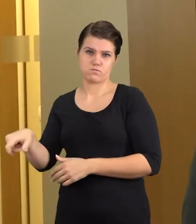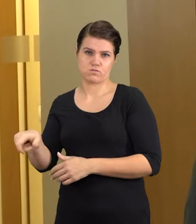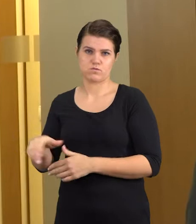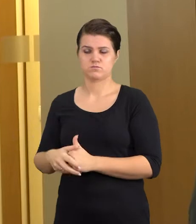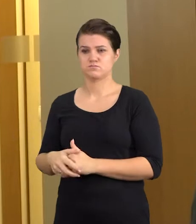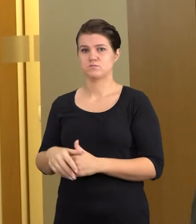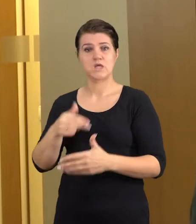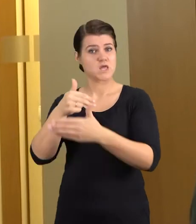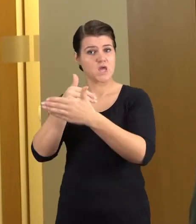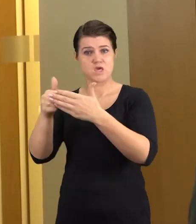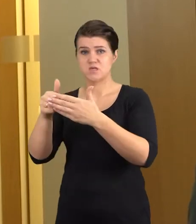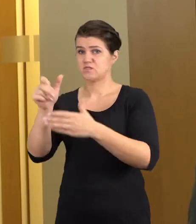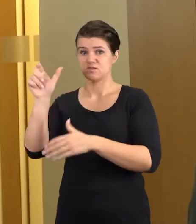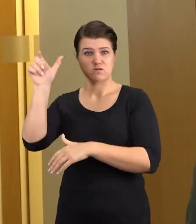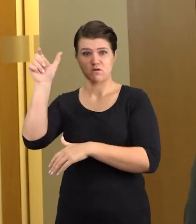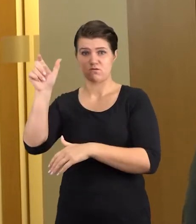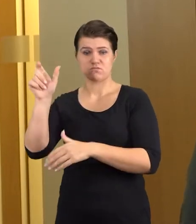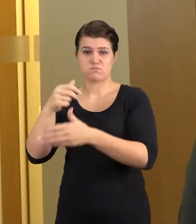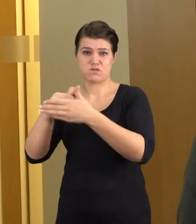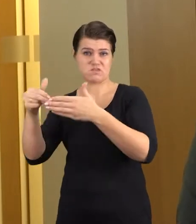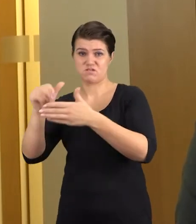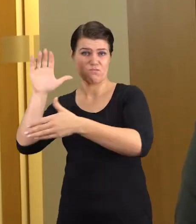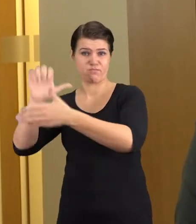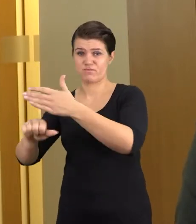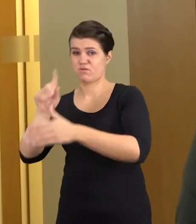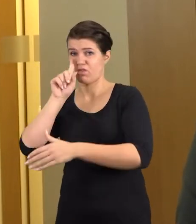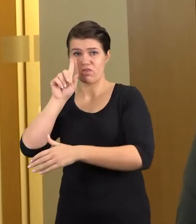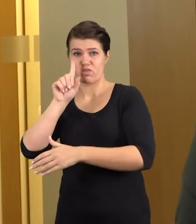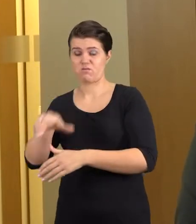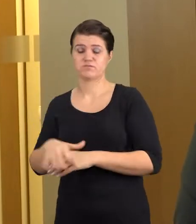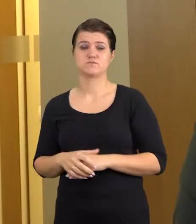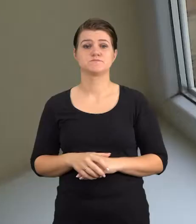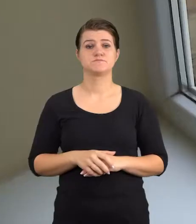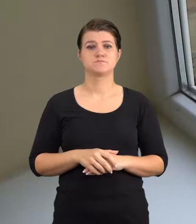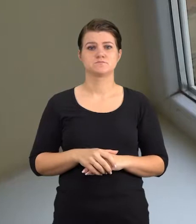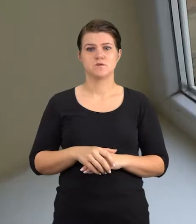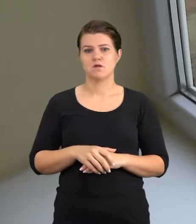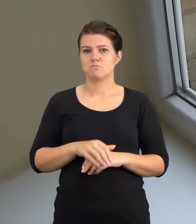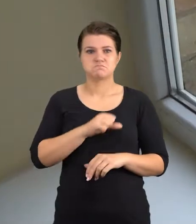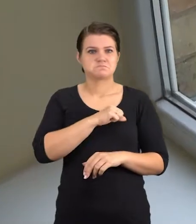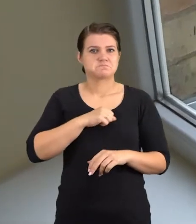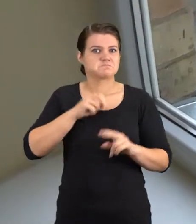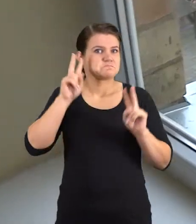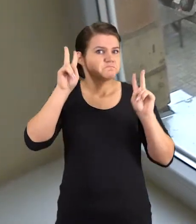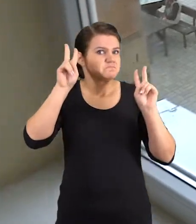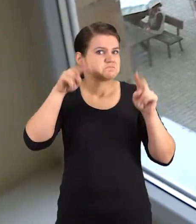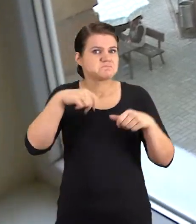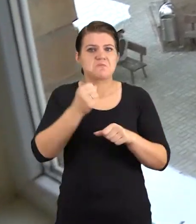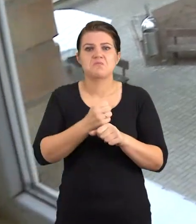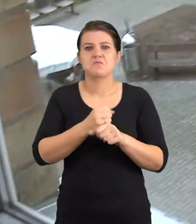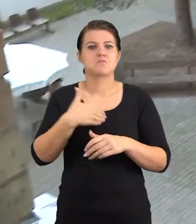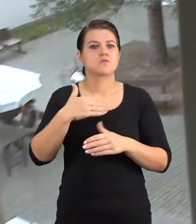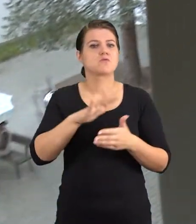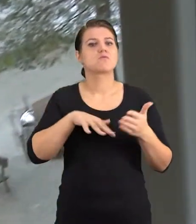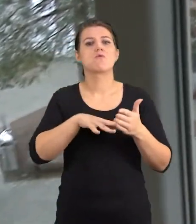Jiem numatytas yra administracinė atsakomybė. Taip, rūkantams asmenims. Gydytoja nebežino, kaip dirbti toliau. Sunku